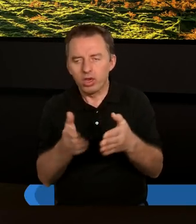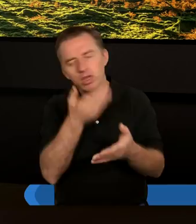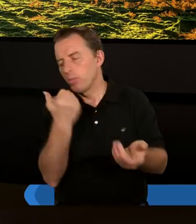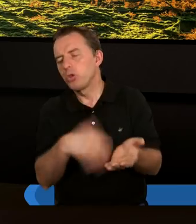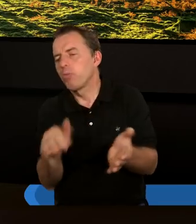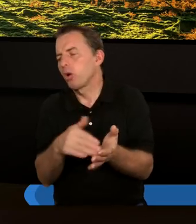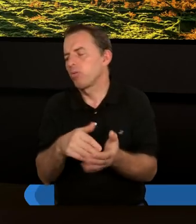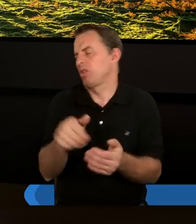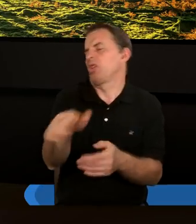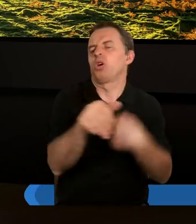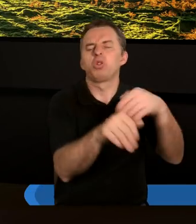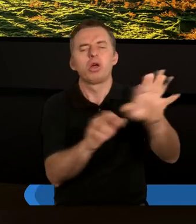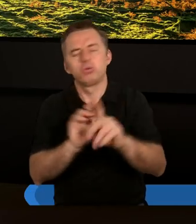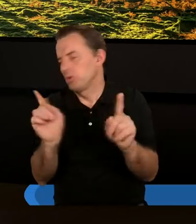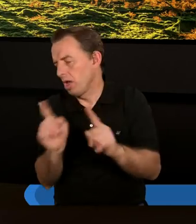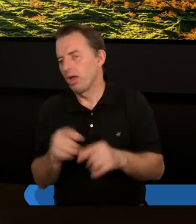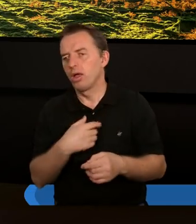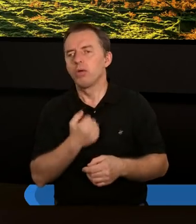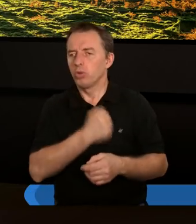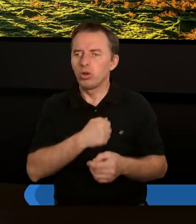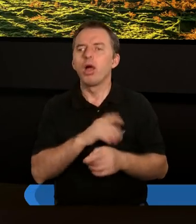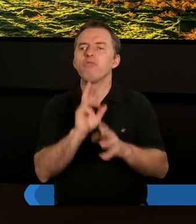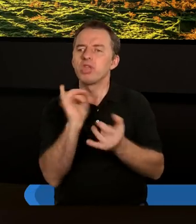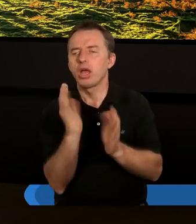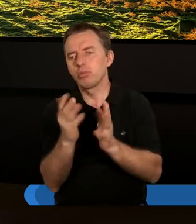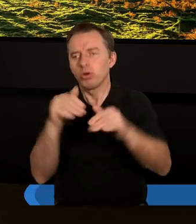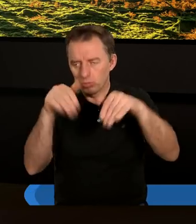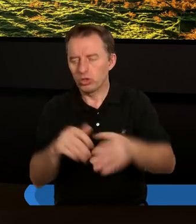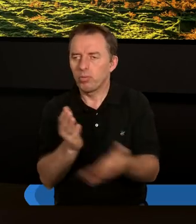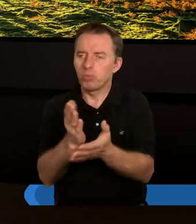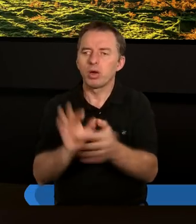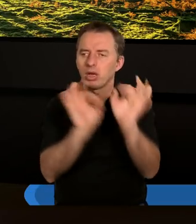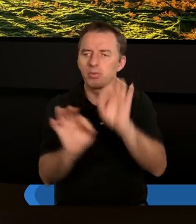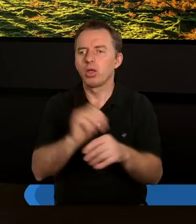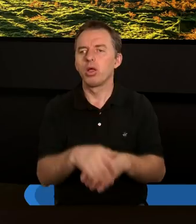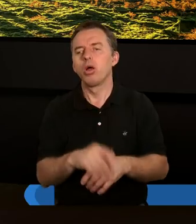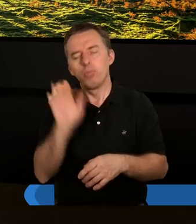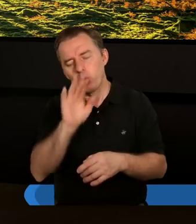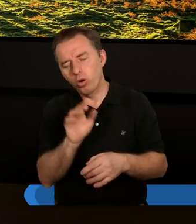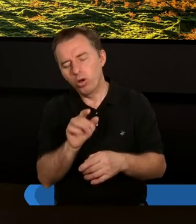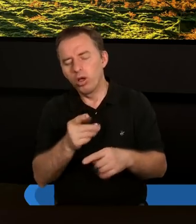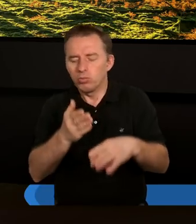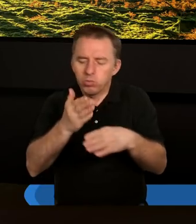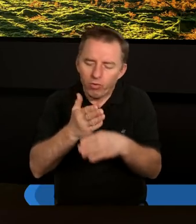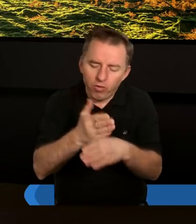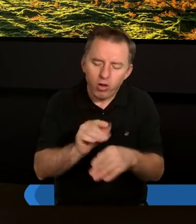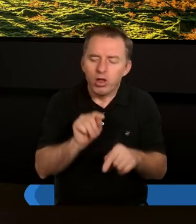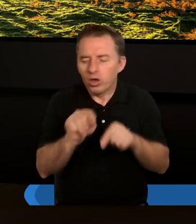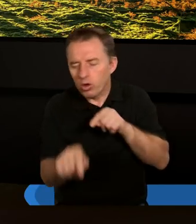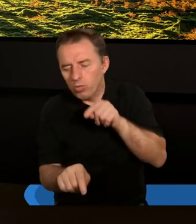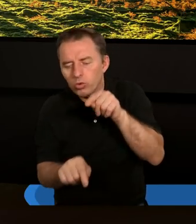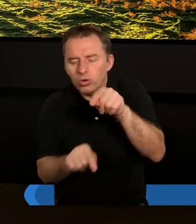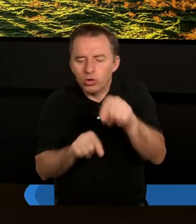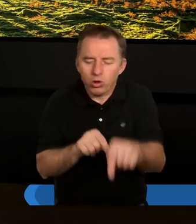jakiegoś niepotrzebnego zacietrzewienia, to nawet w jakichś konfliktach. Pan Bóg krok po kroku doprowadzi ludzi do